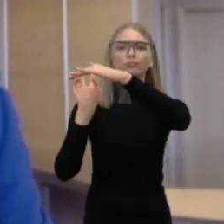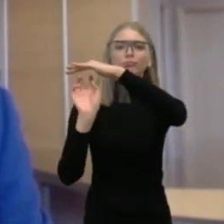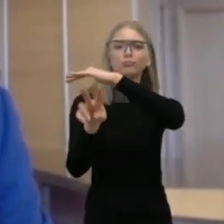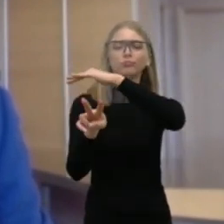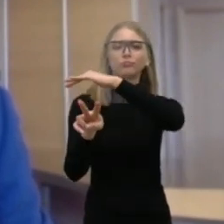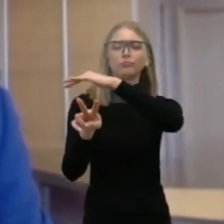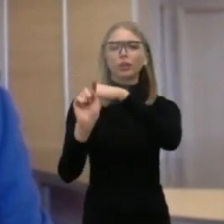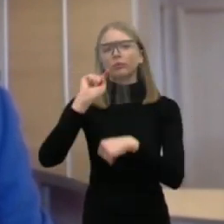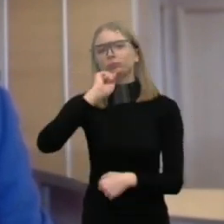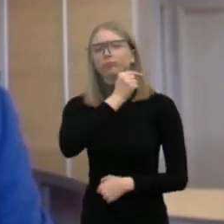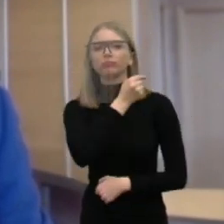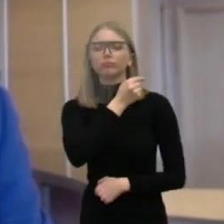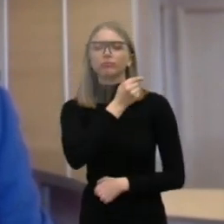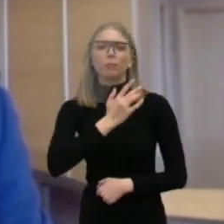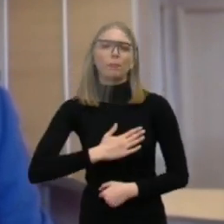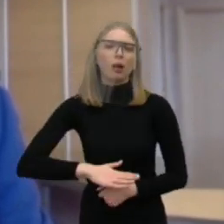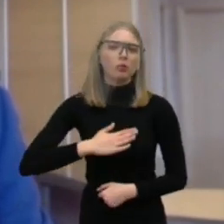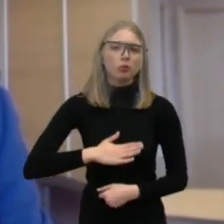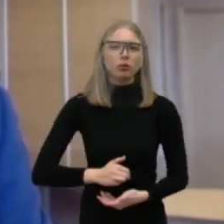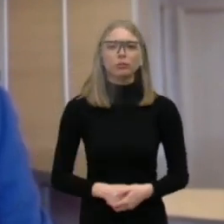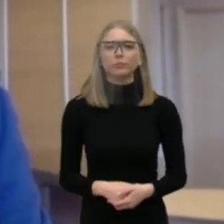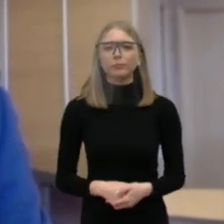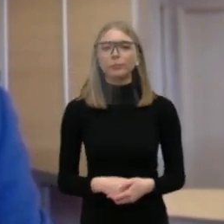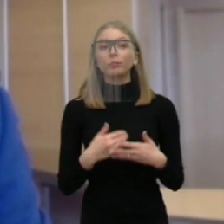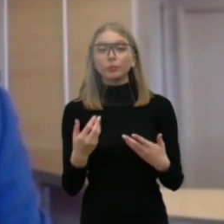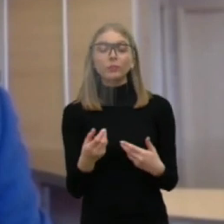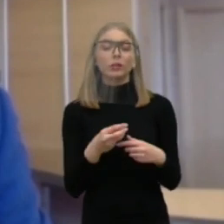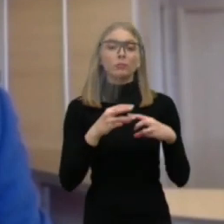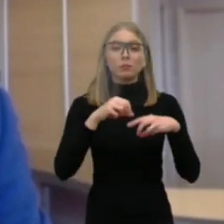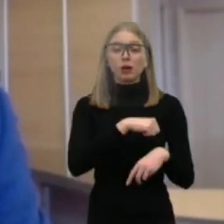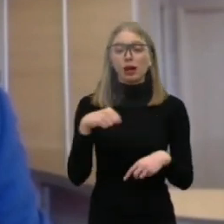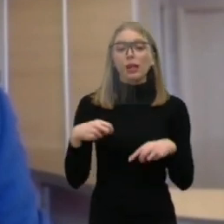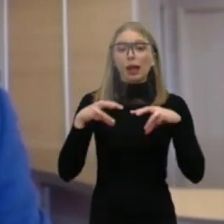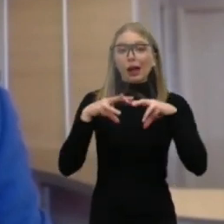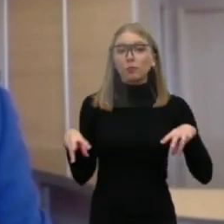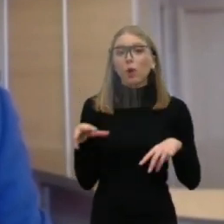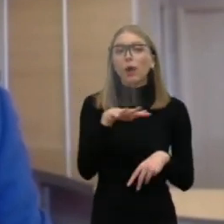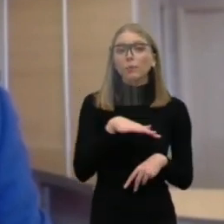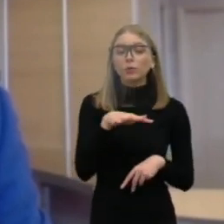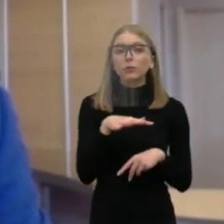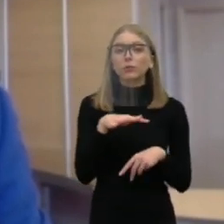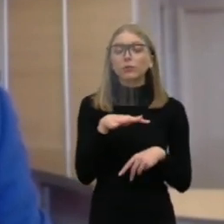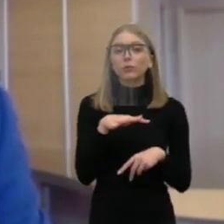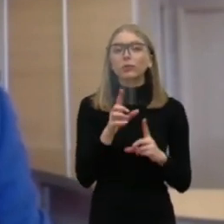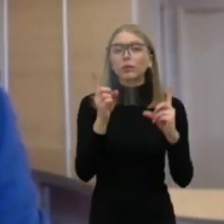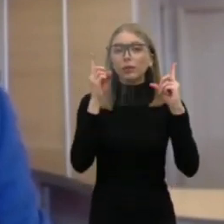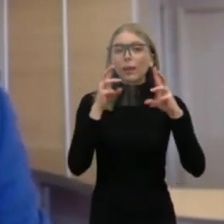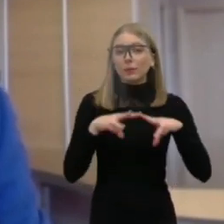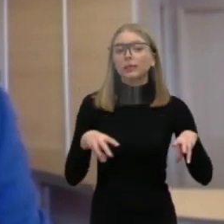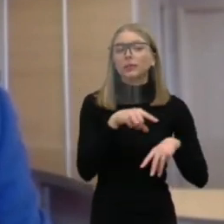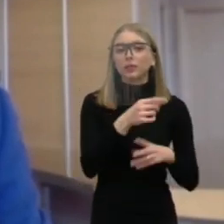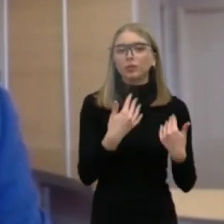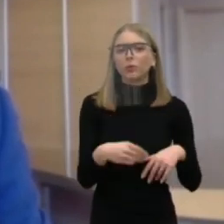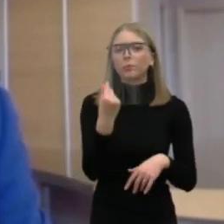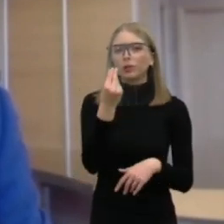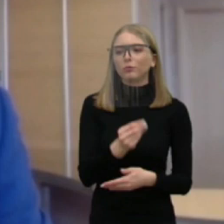patogus. Todėl tikrai skirsime daug pinigų iš aplinkos ministerijos fondų, kad finansuoti būtent miestų viešoji transportą.